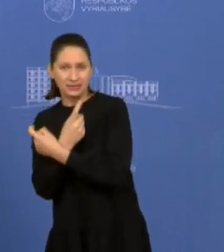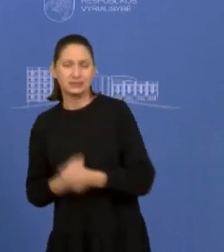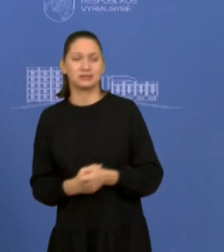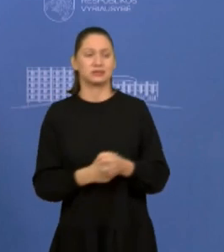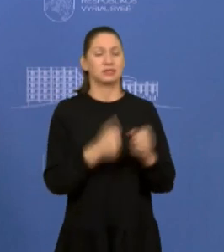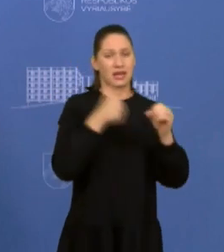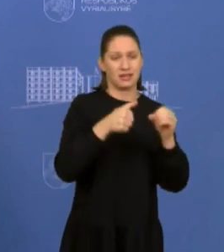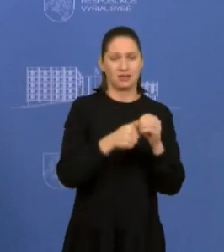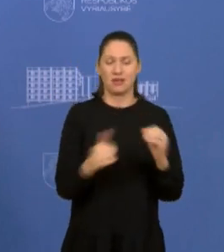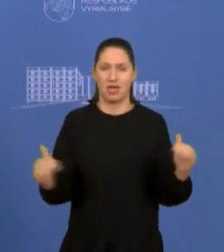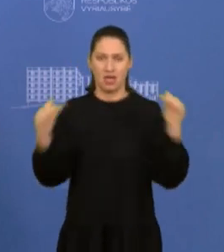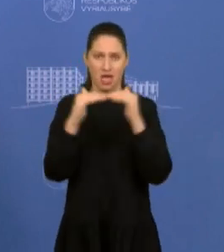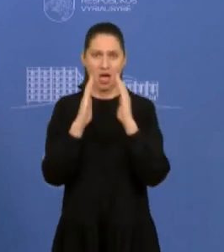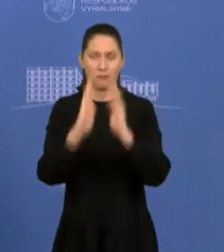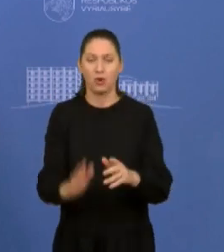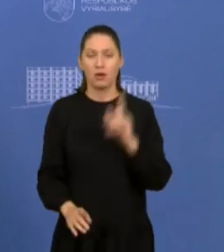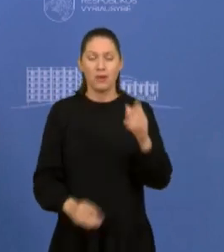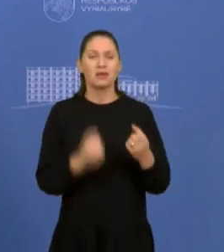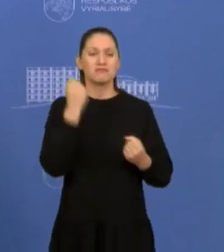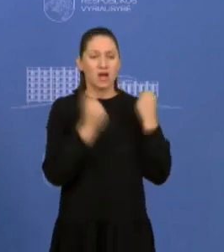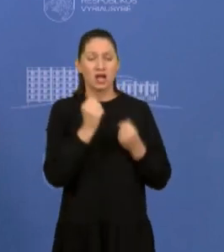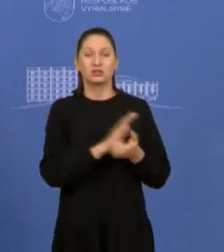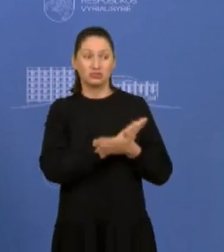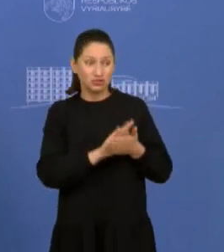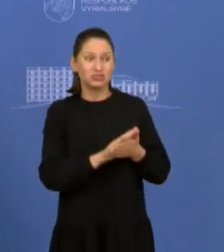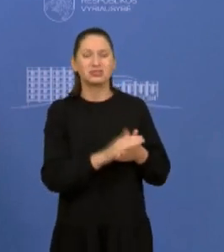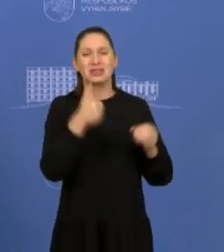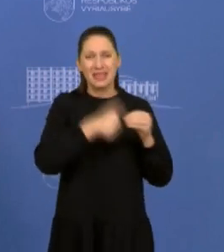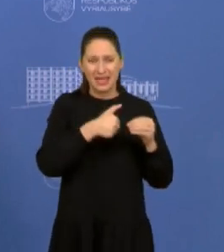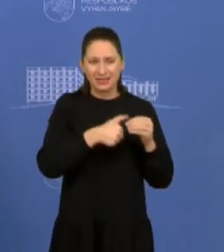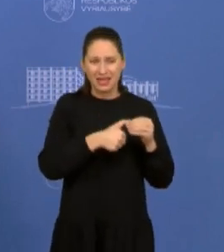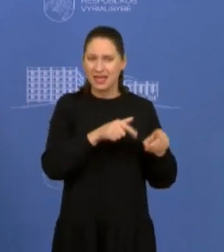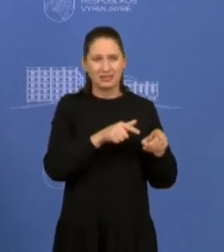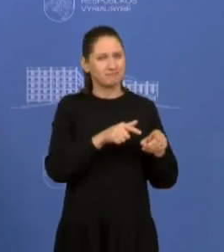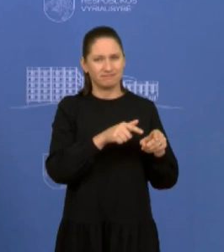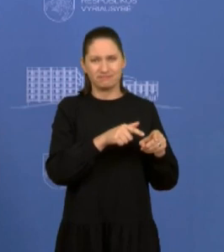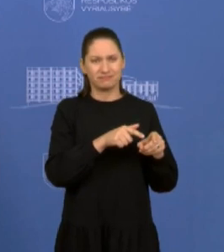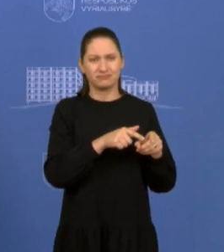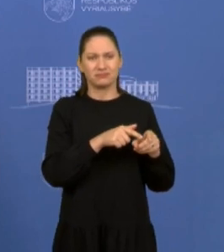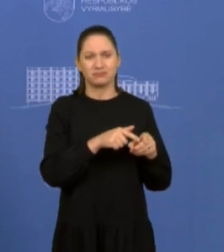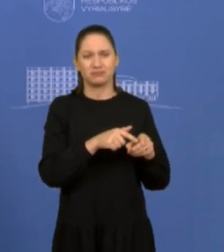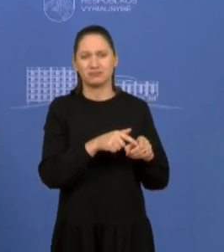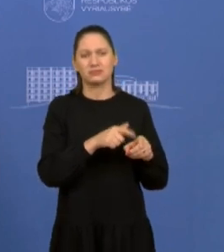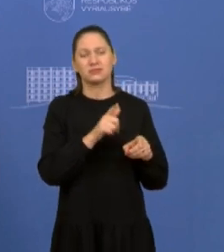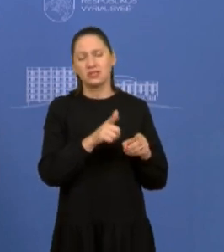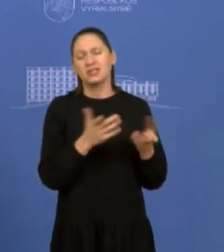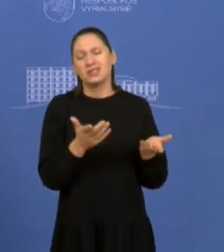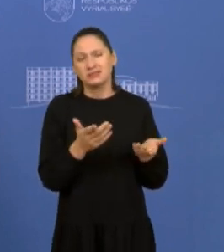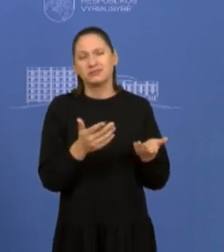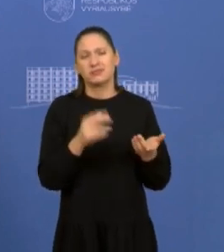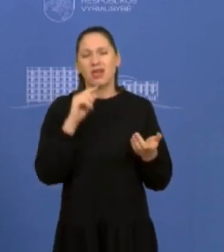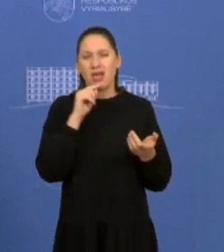apmokestinu. Bet kadangi dizeliniai automobiliai yra ekonomiškesni, sudedina mažiau litrų kūro, tai